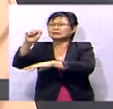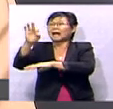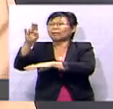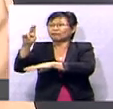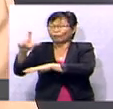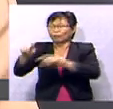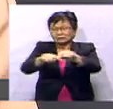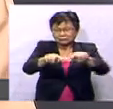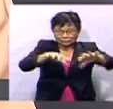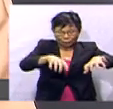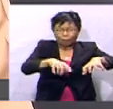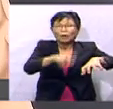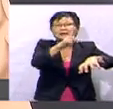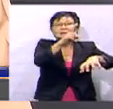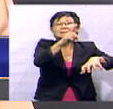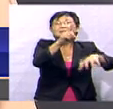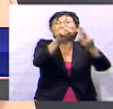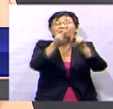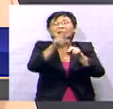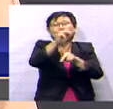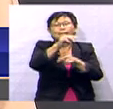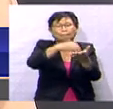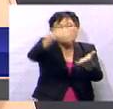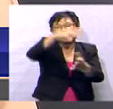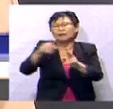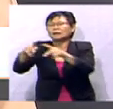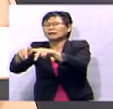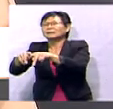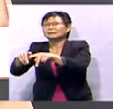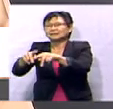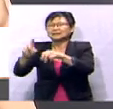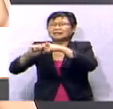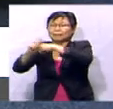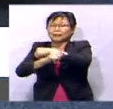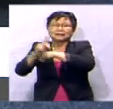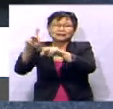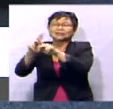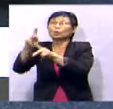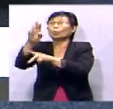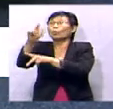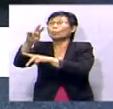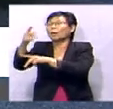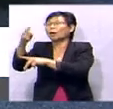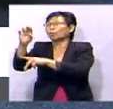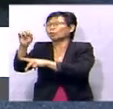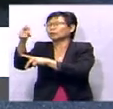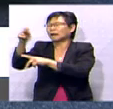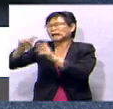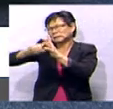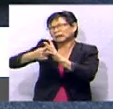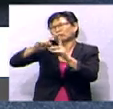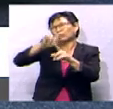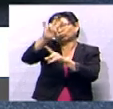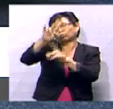berkenaan ialah Taman Desa Makmur dan Taman Desa Kubang Rotan di Kuala Kedah. Bakal dilaksanakan mulai